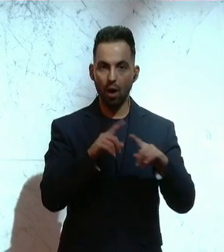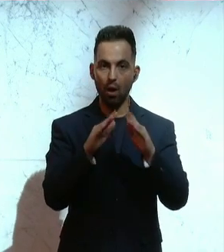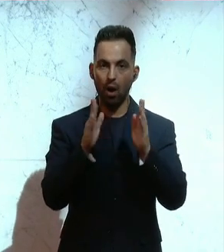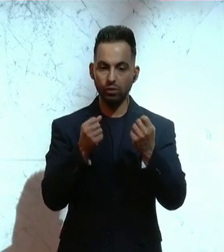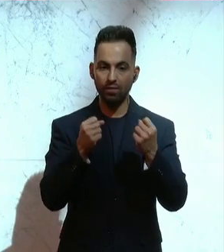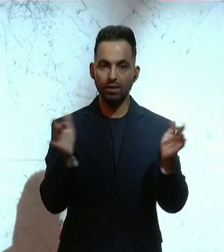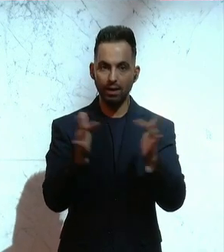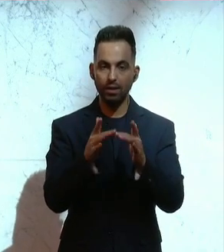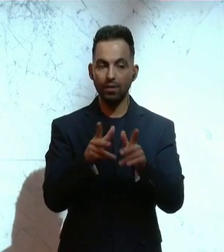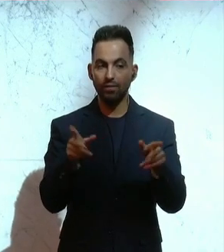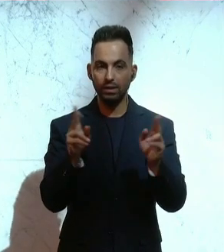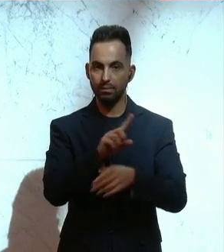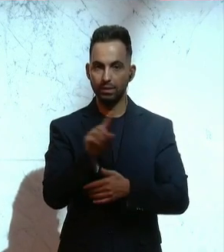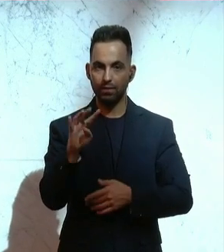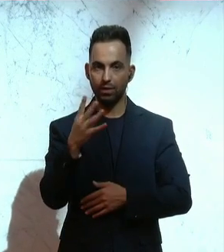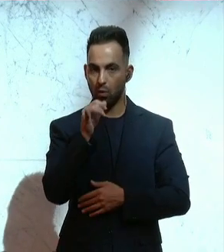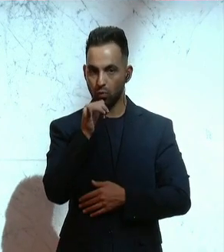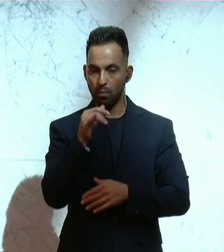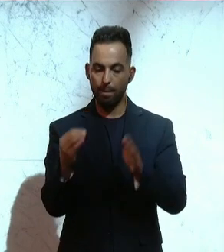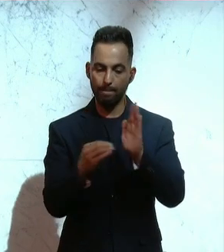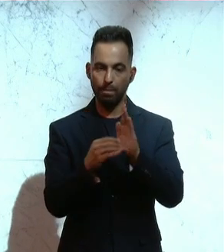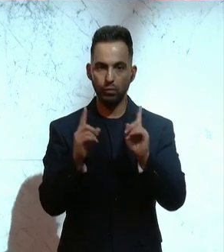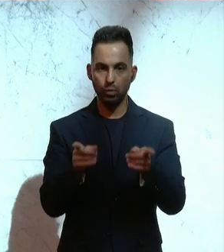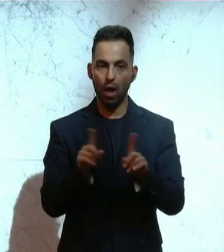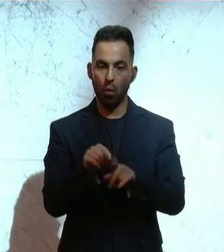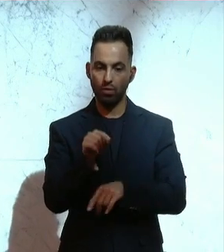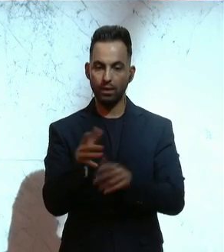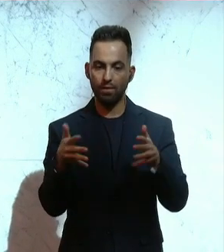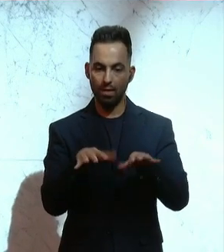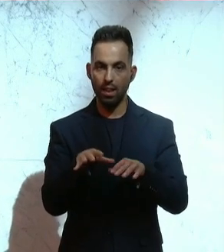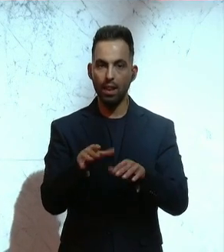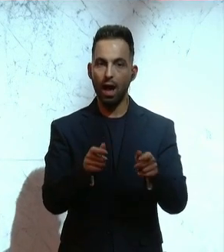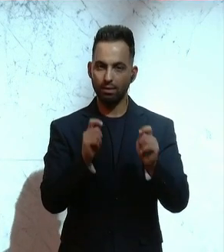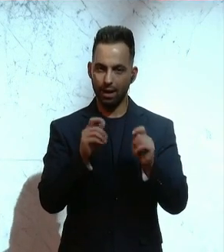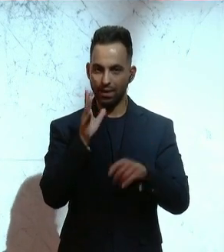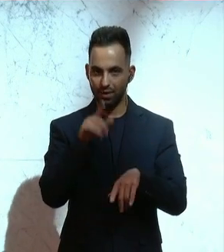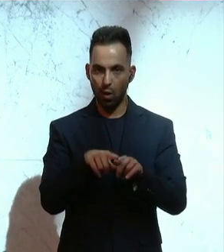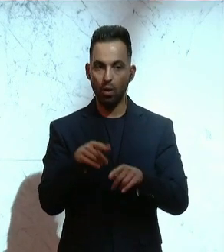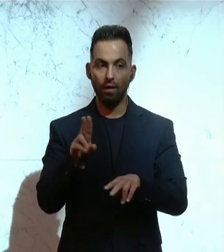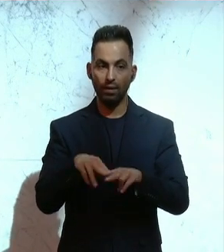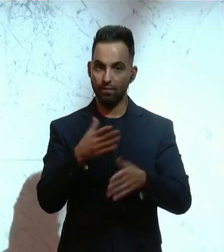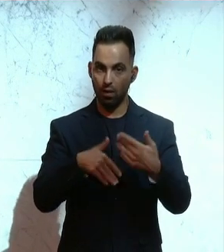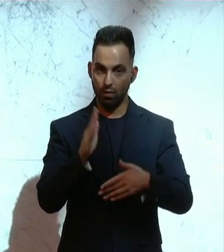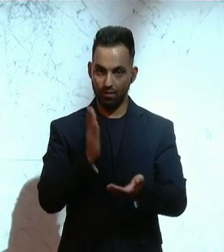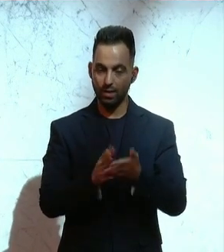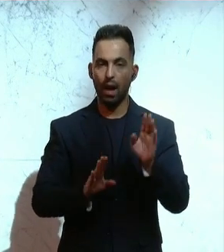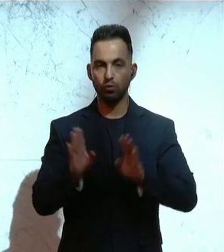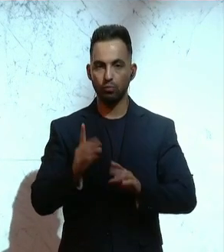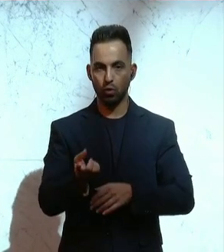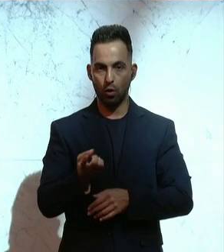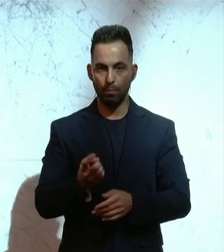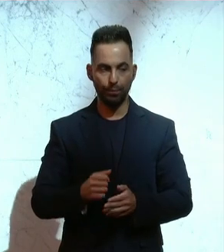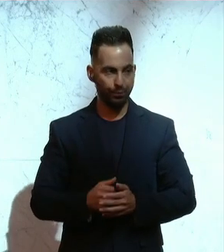bis 4. Oktober 2023 zu setzen. Auch dieser Antrag wird nach Beendigung der Verhandlungen zur